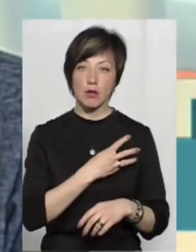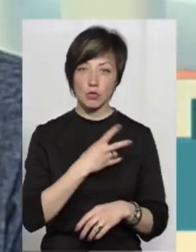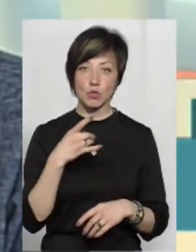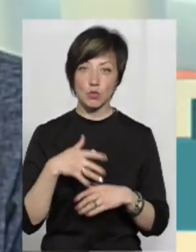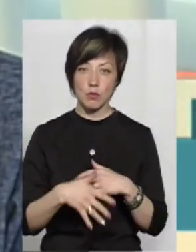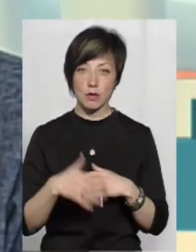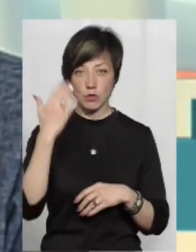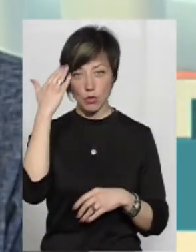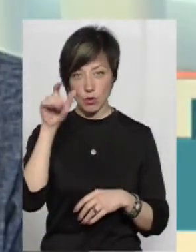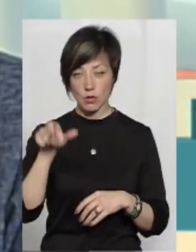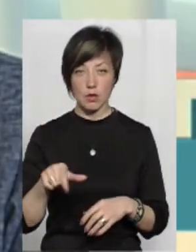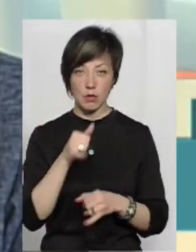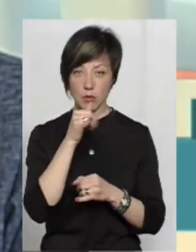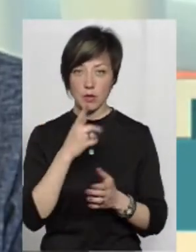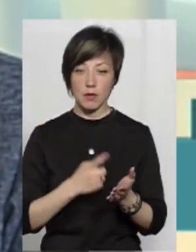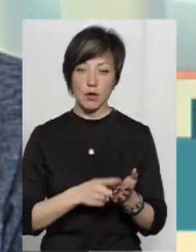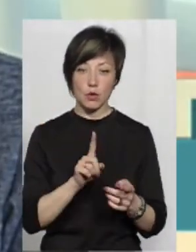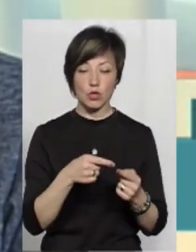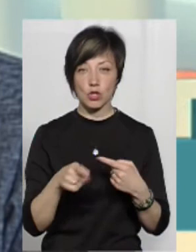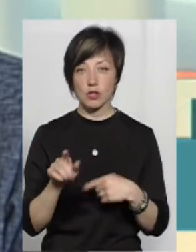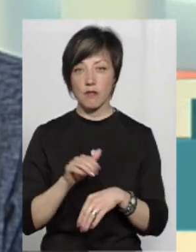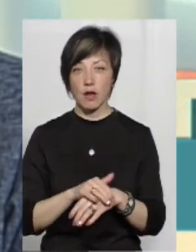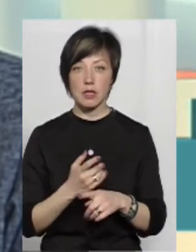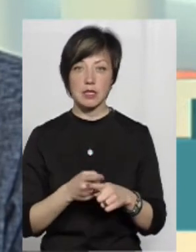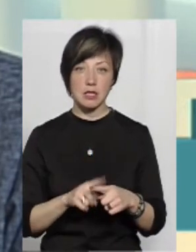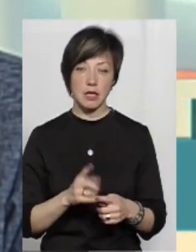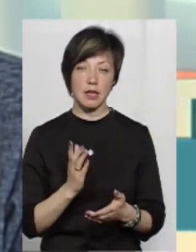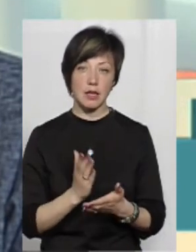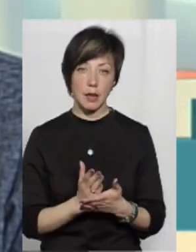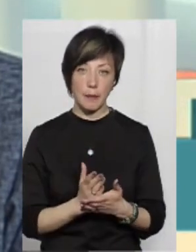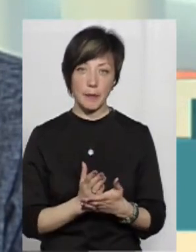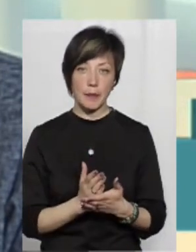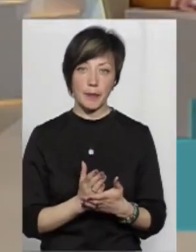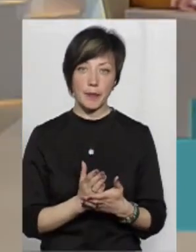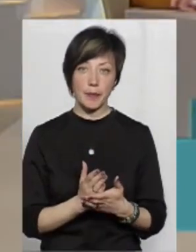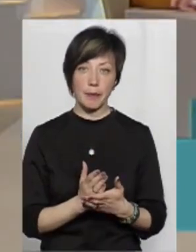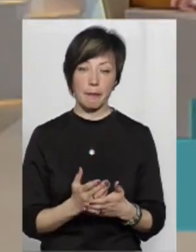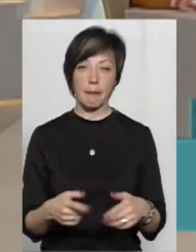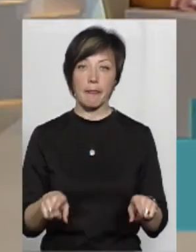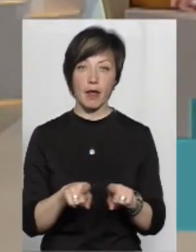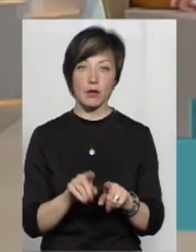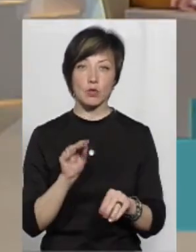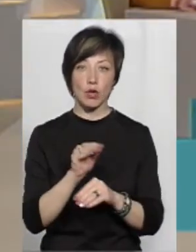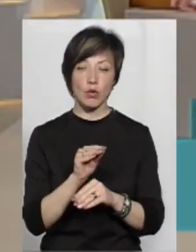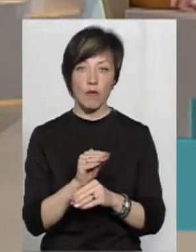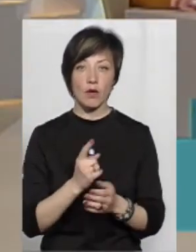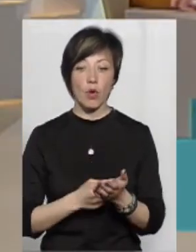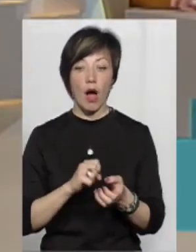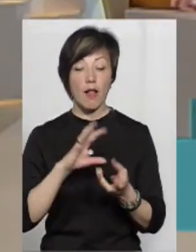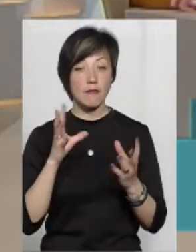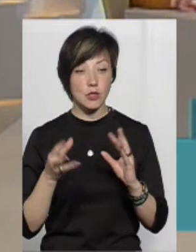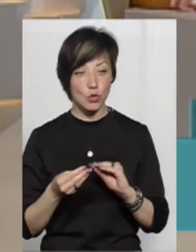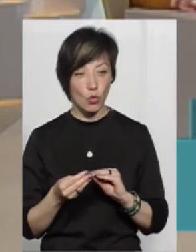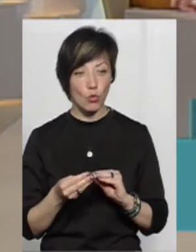зрозуміло, щоб сторонні особи могли підтвердити той чи інший факт. Це, як би, також додатковий доказ. Але, в